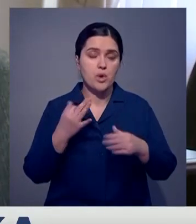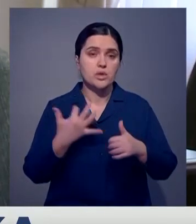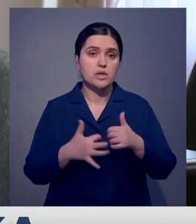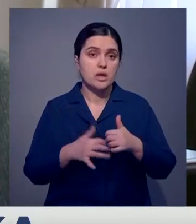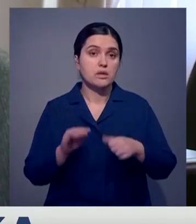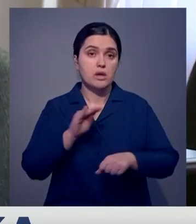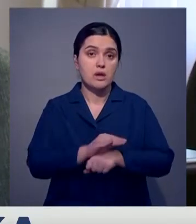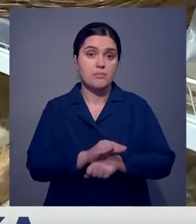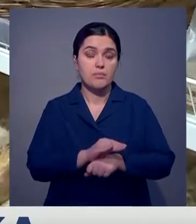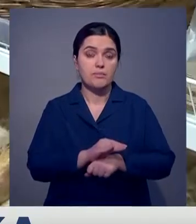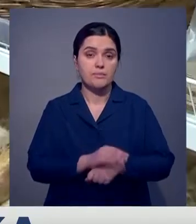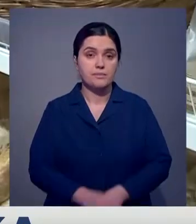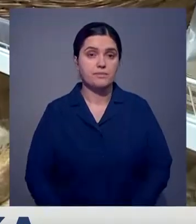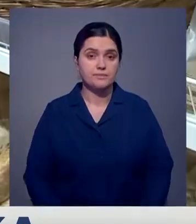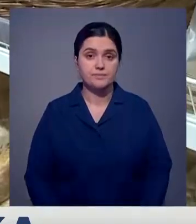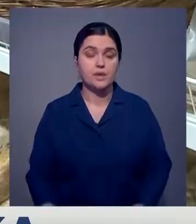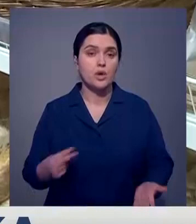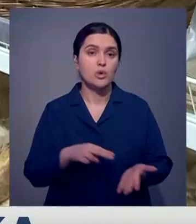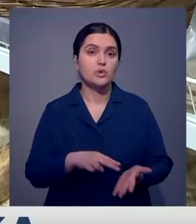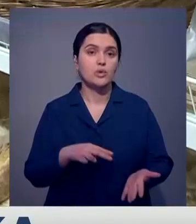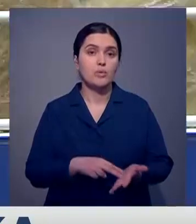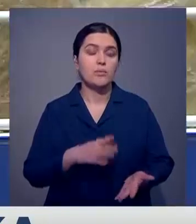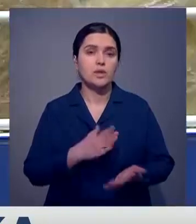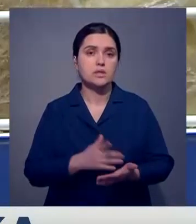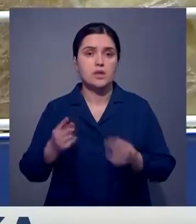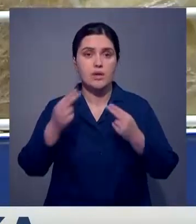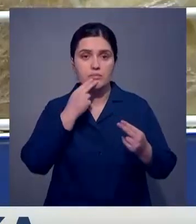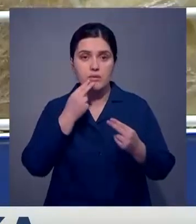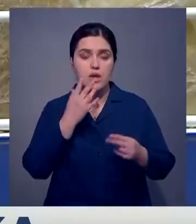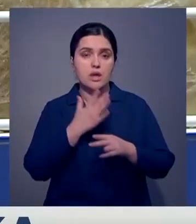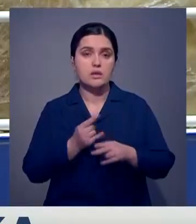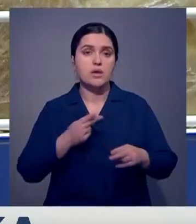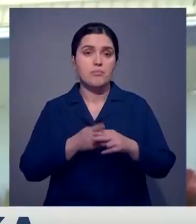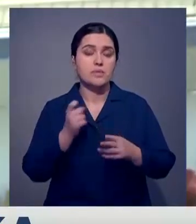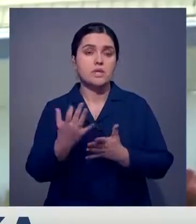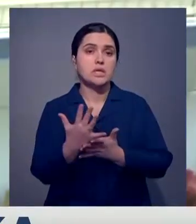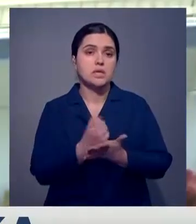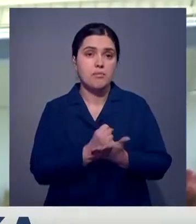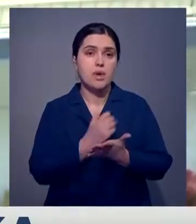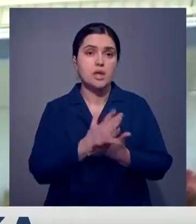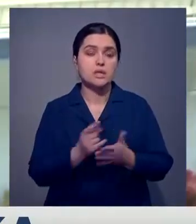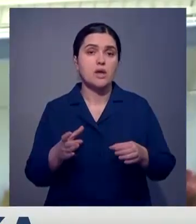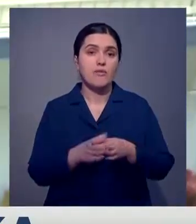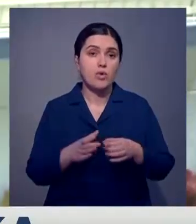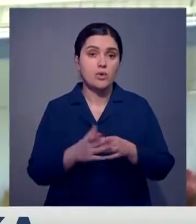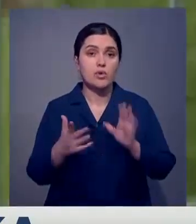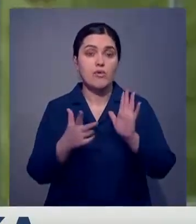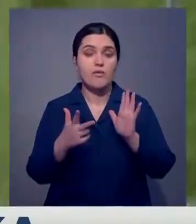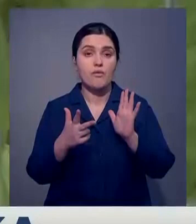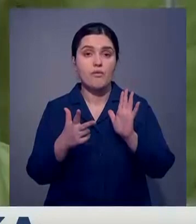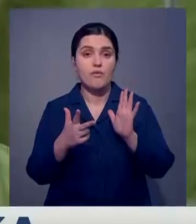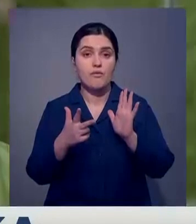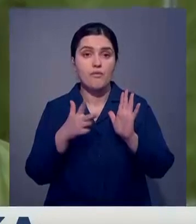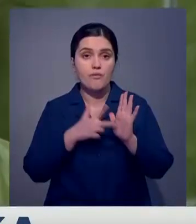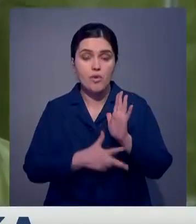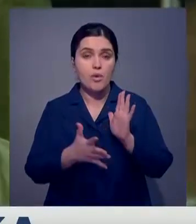надбавке на продовольственные товары. Стоимость социально значимых товаров сдерживают и за счет запасов стабилизационного фонда. В нем более 8,5 тысяч